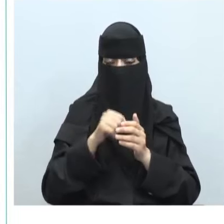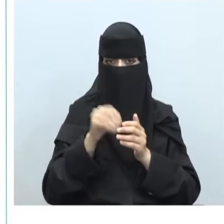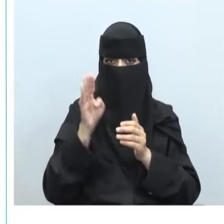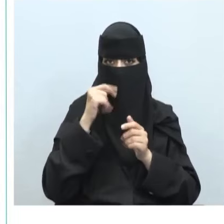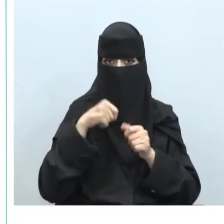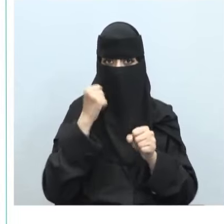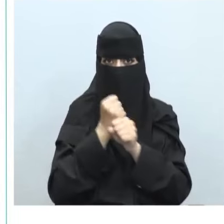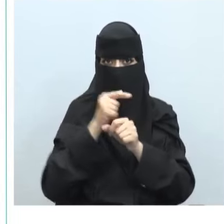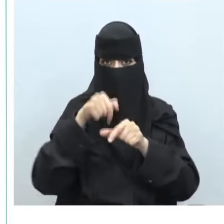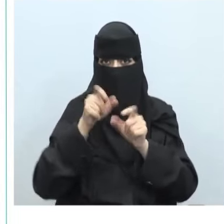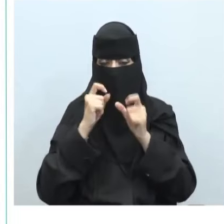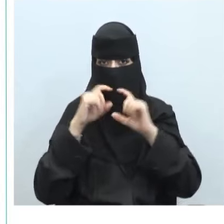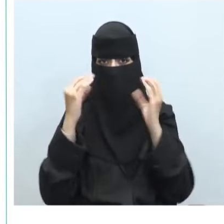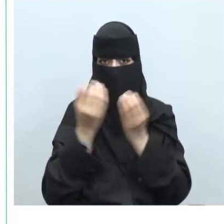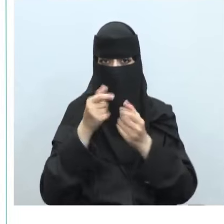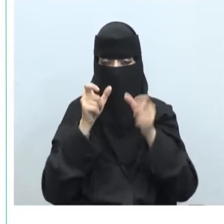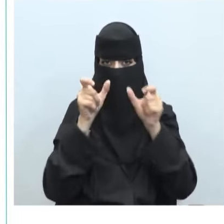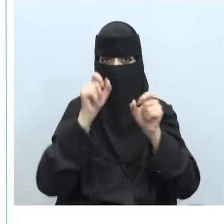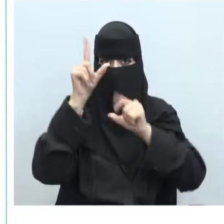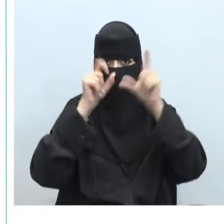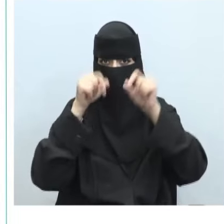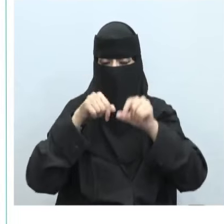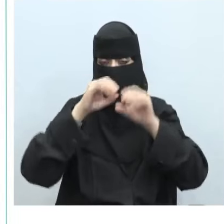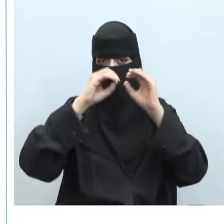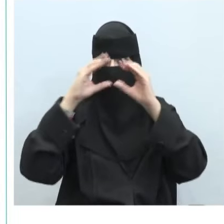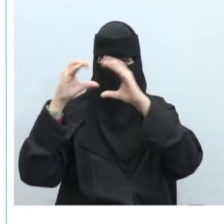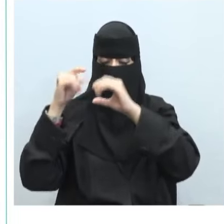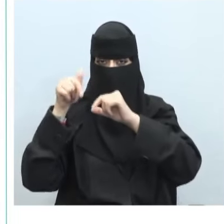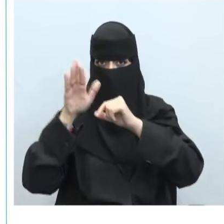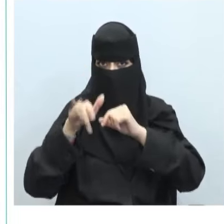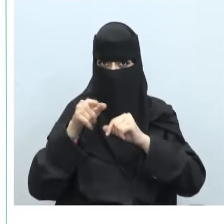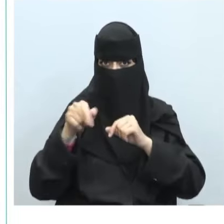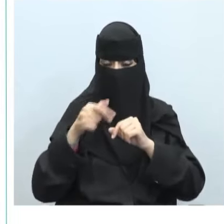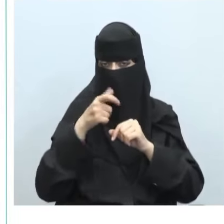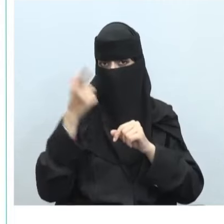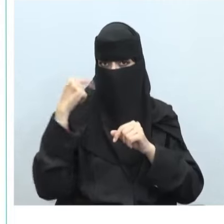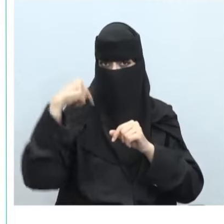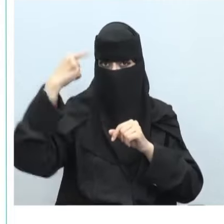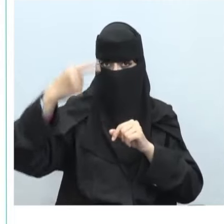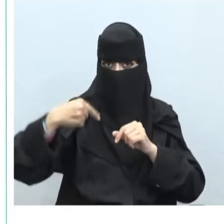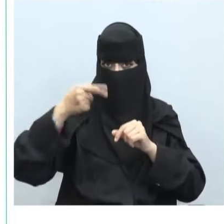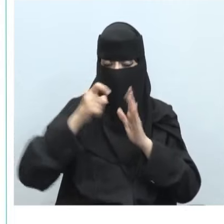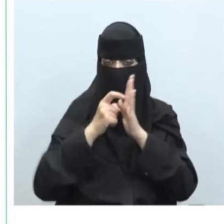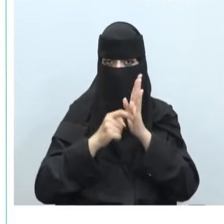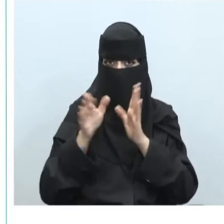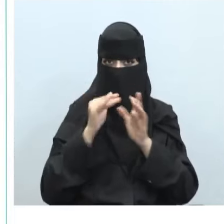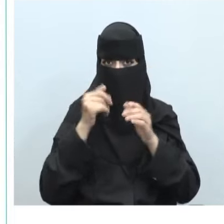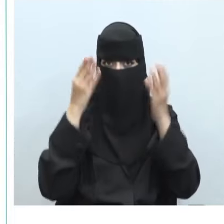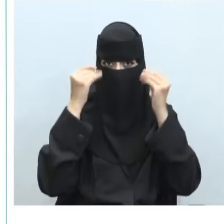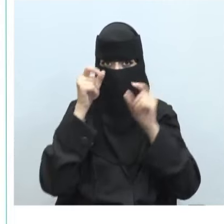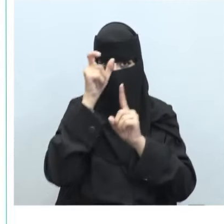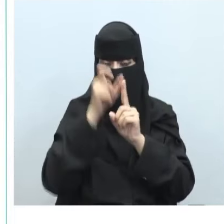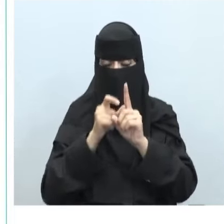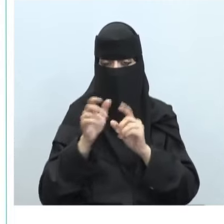تدابير لإدارة الأمن السبراني السحابي هل هذا هو ما كان يدور حوله قانون حماية البيانات